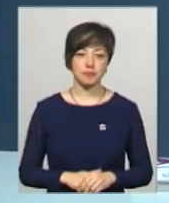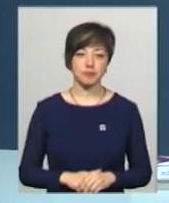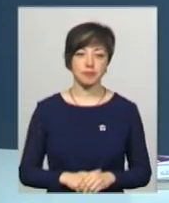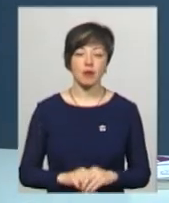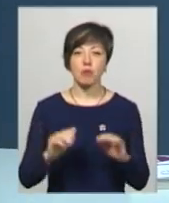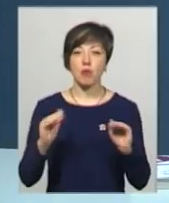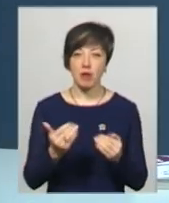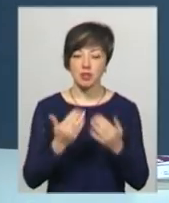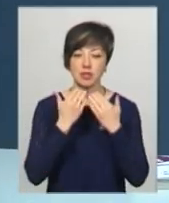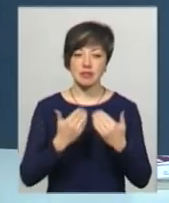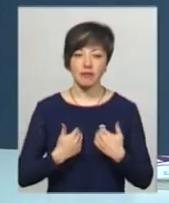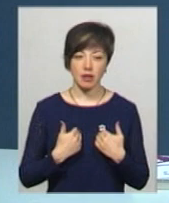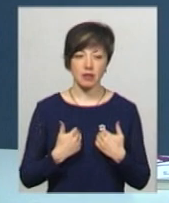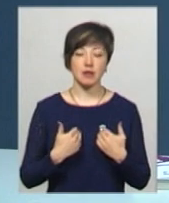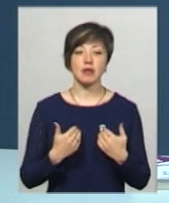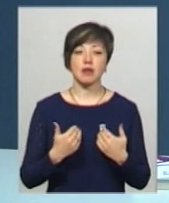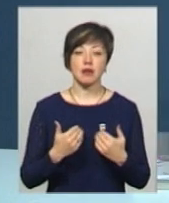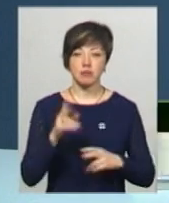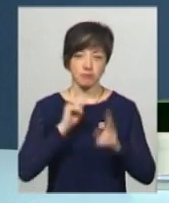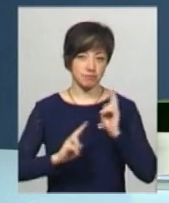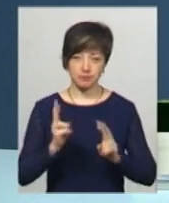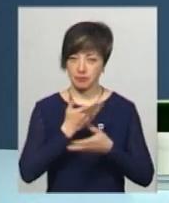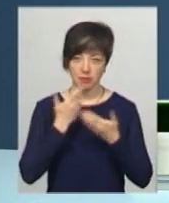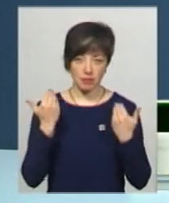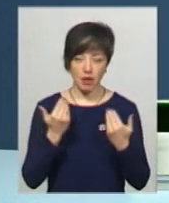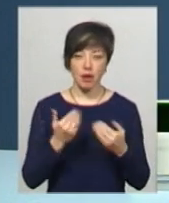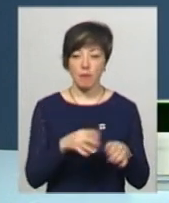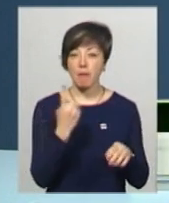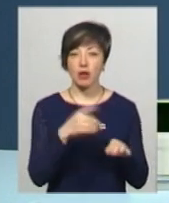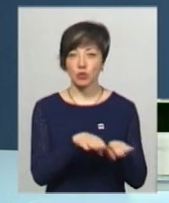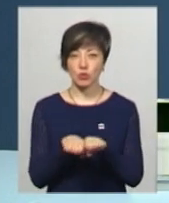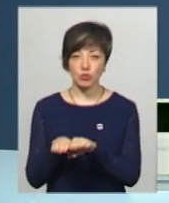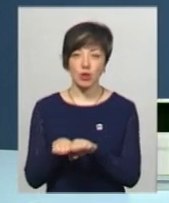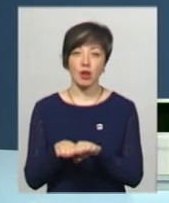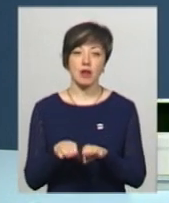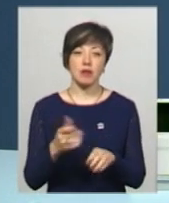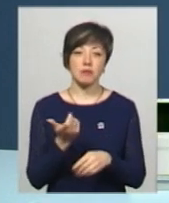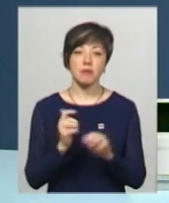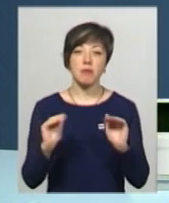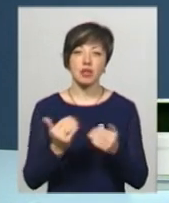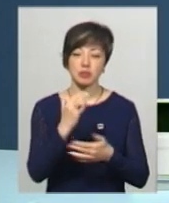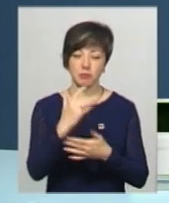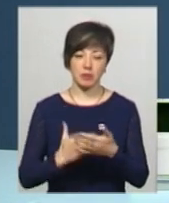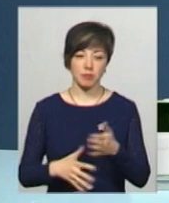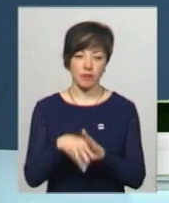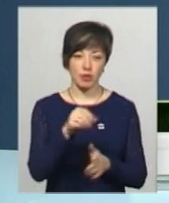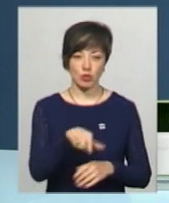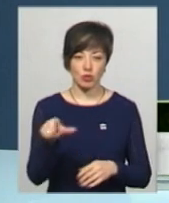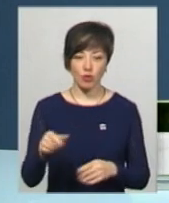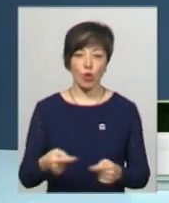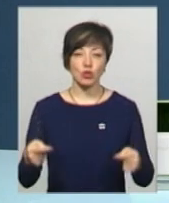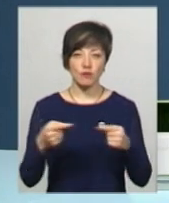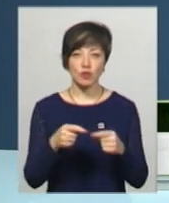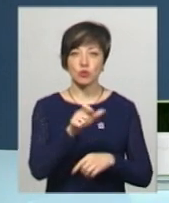Поменшило до нас звернень. Суттєво порівняно з першим туром, ми це пов'язуємо в першу чергу тим, що зменшилося кількість проблем з списками виборців. Очевидно, що